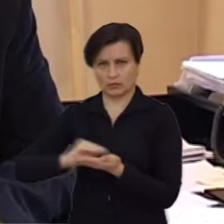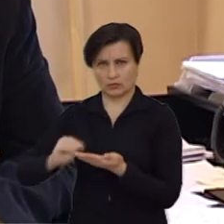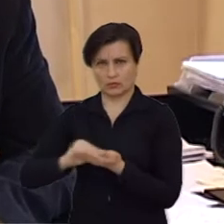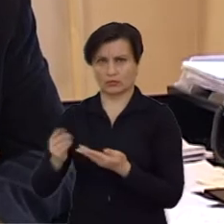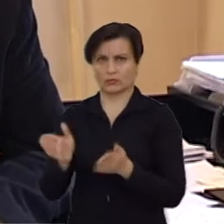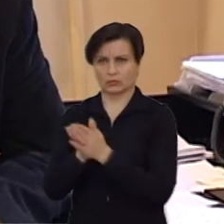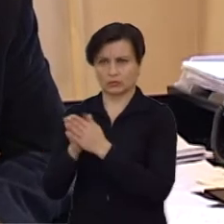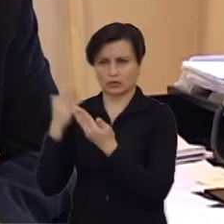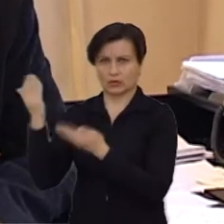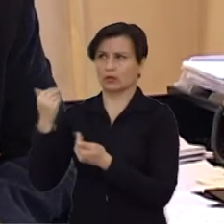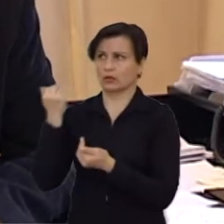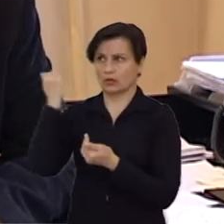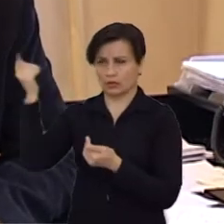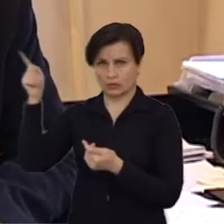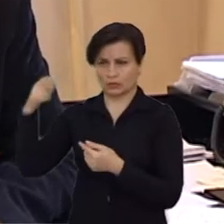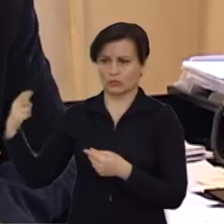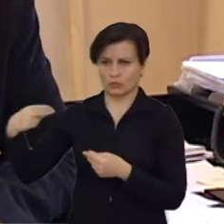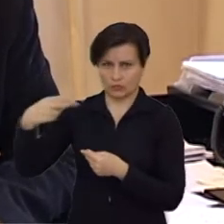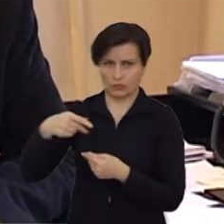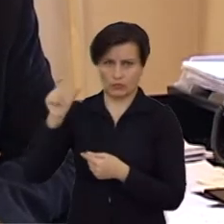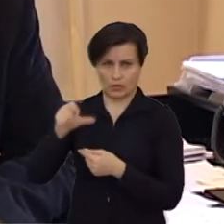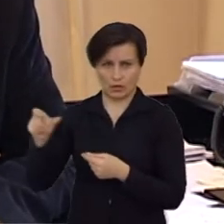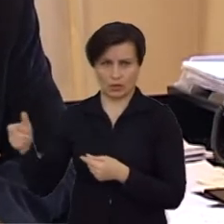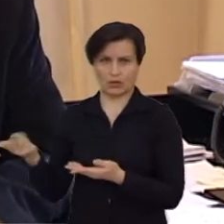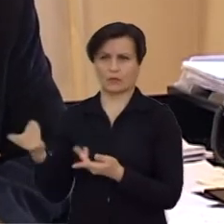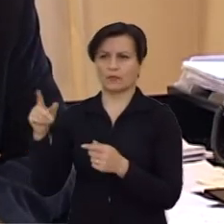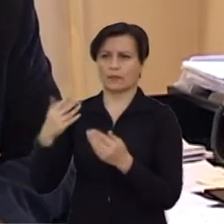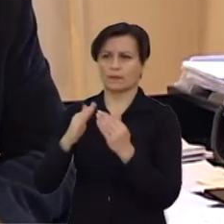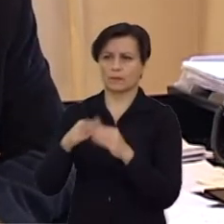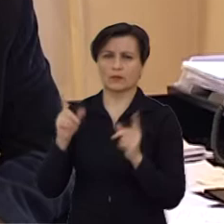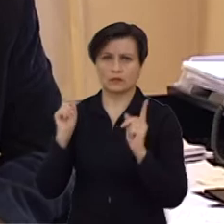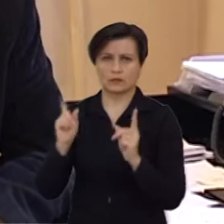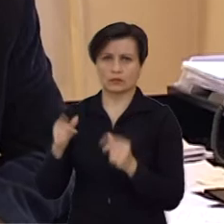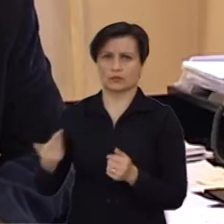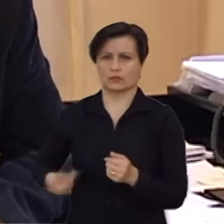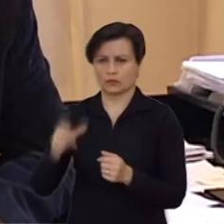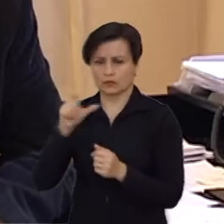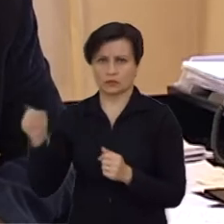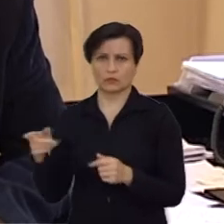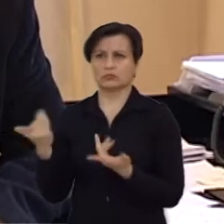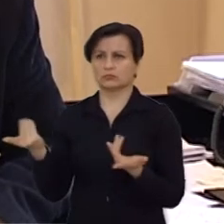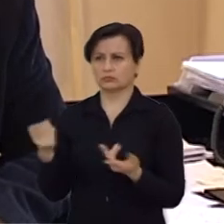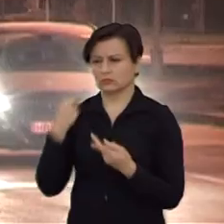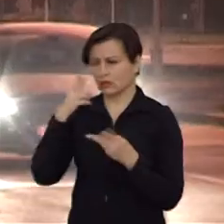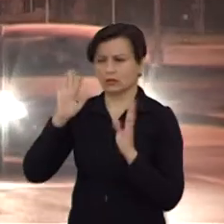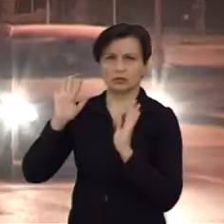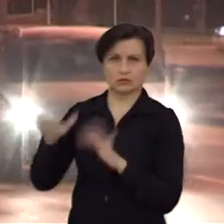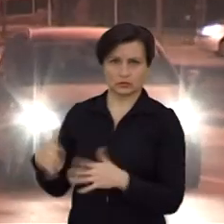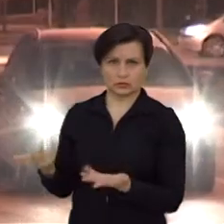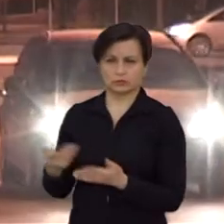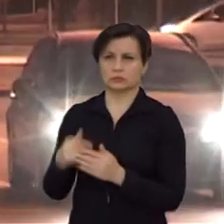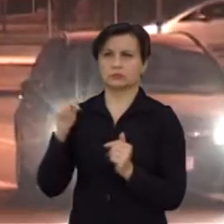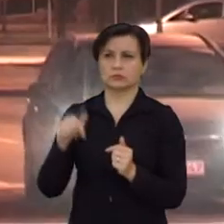kad dėl jų pačių keleivių, dėl miesto, plamai gyventojų saugų motenai. Dėja, niekas į tai